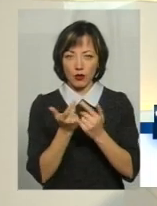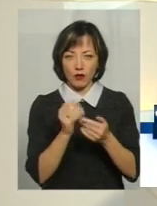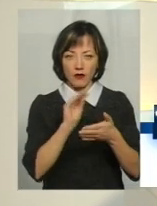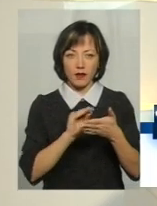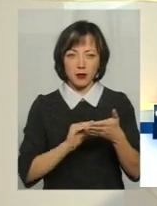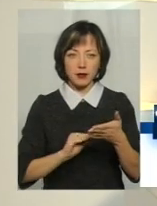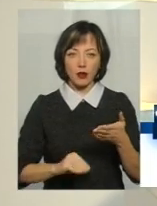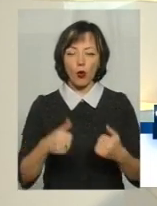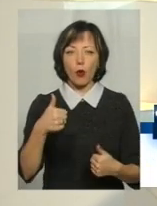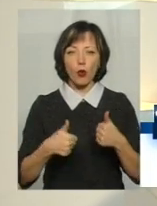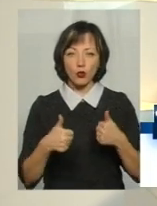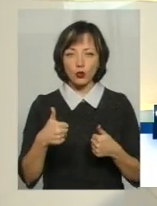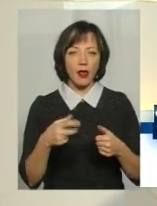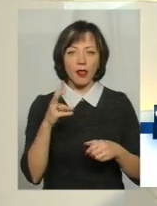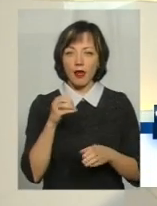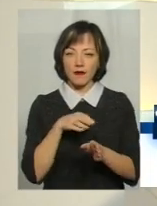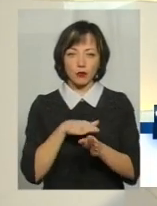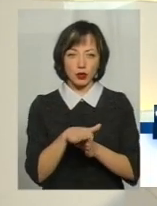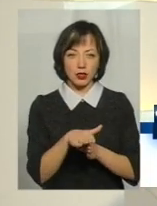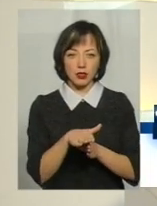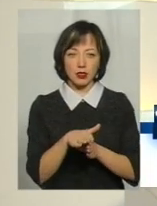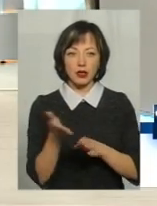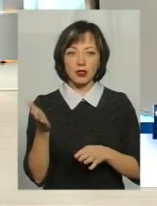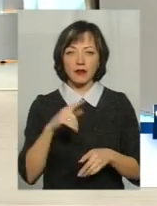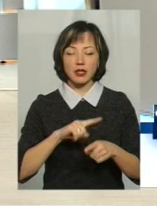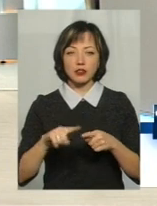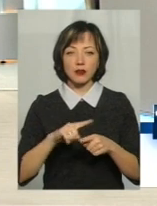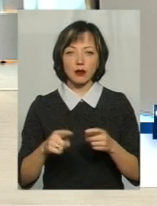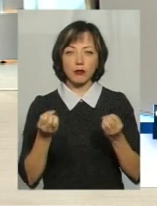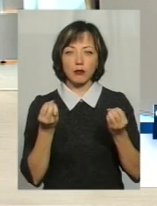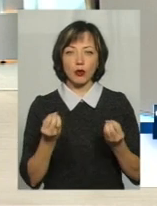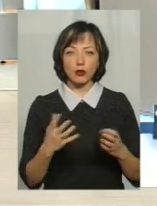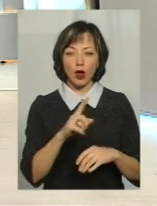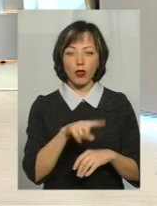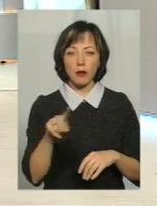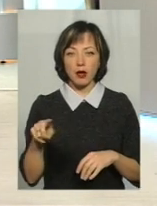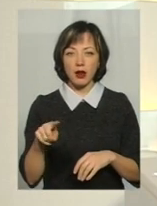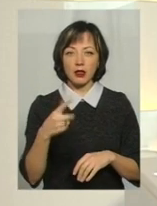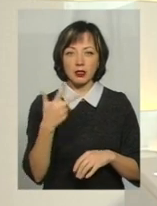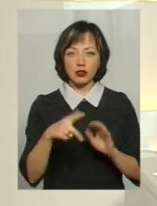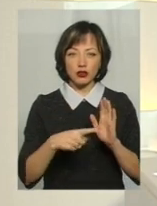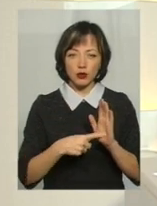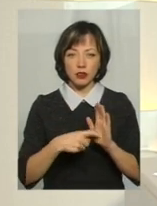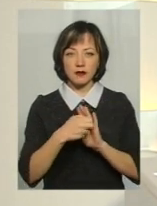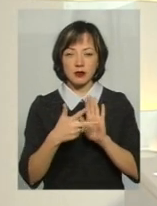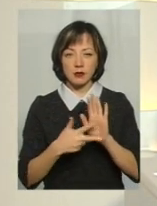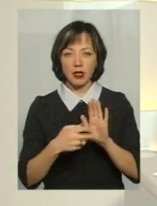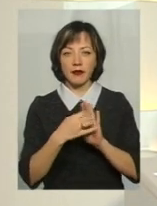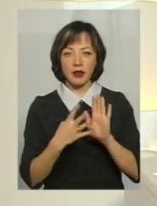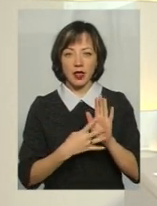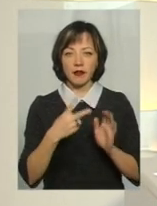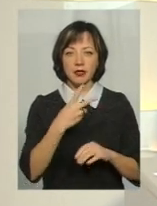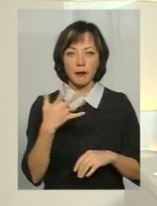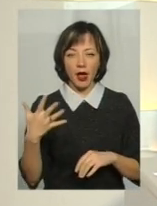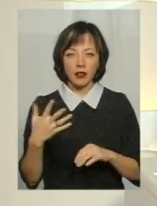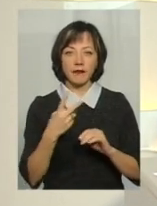конкурси, на які не відбулися. Давайте я швиденько просто номера їхні скажу. 1-й, 36-й, 18-й, 19-й, 25